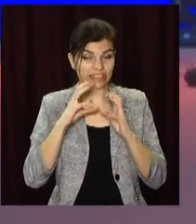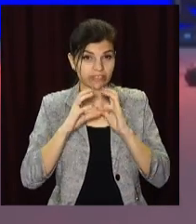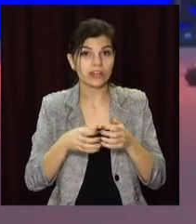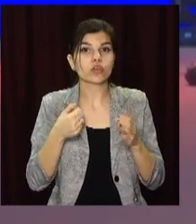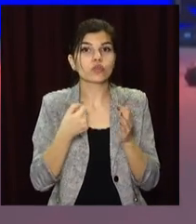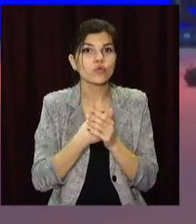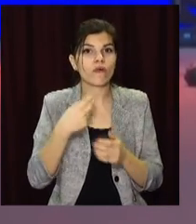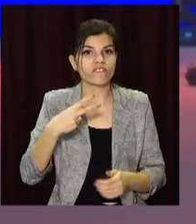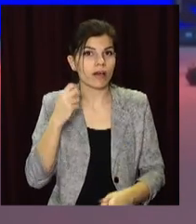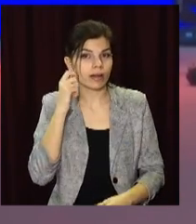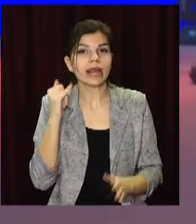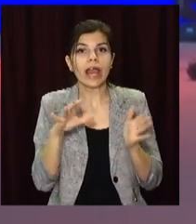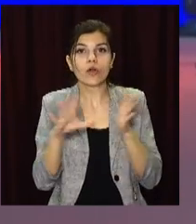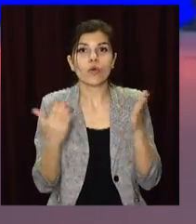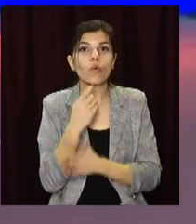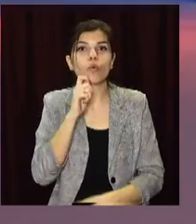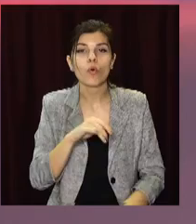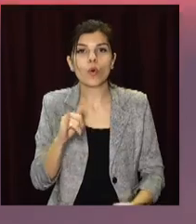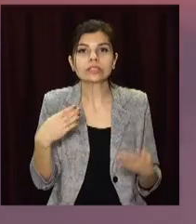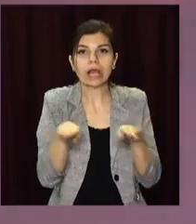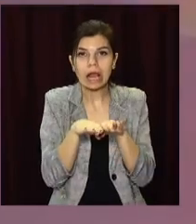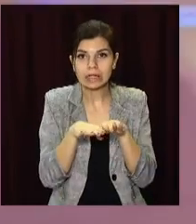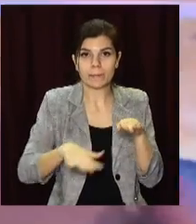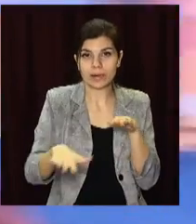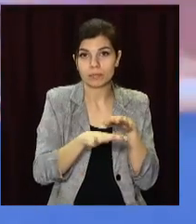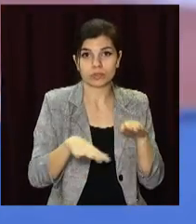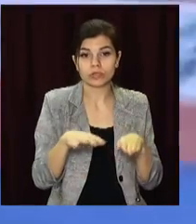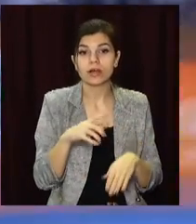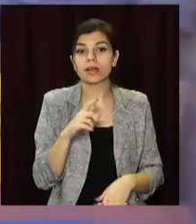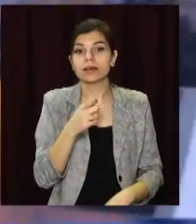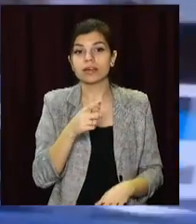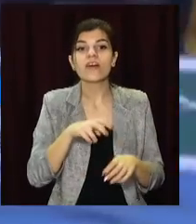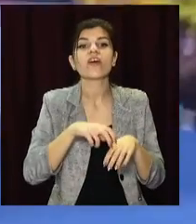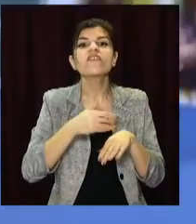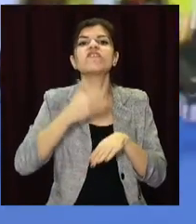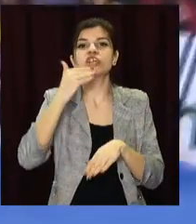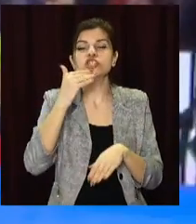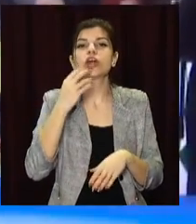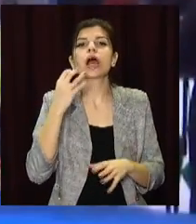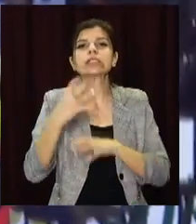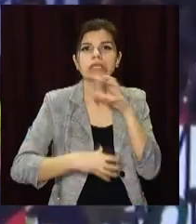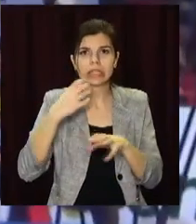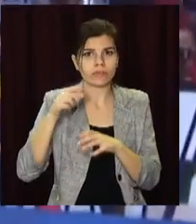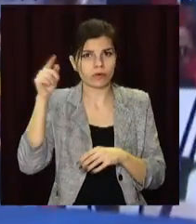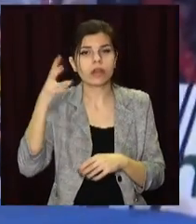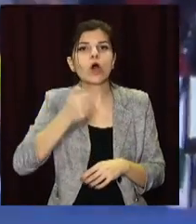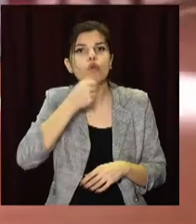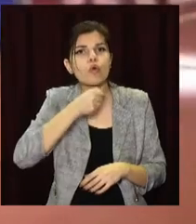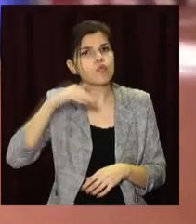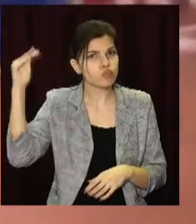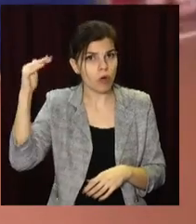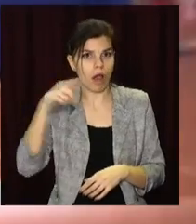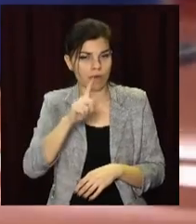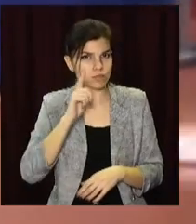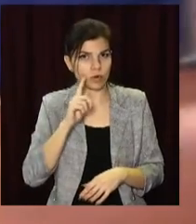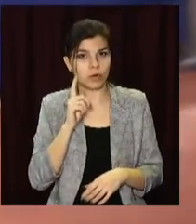років. Та новий рекорд України у закритих приміщеннях. Вище за Ярославу стрибали тільки світові рекордсменки на дорослому рівні –